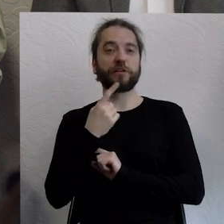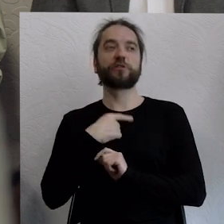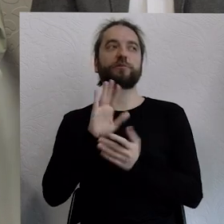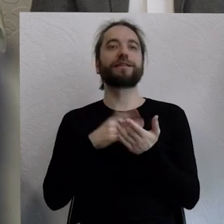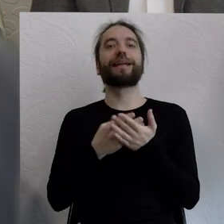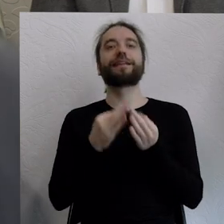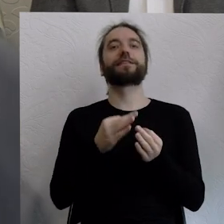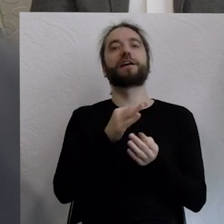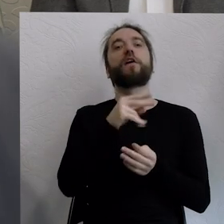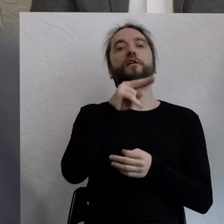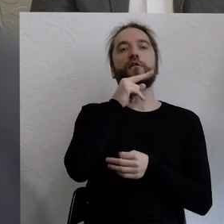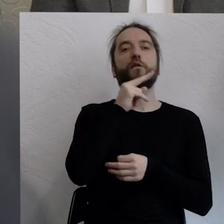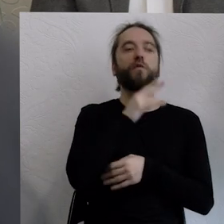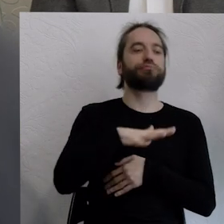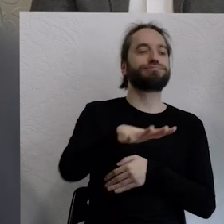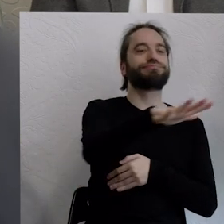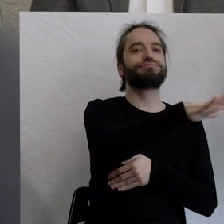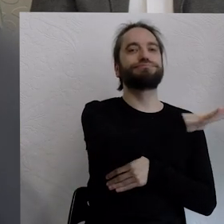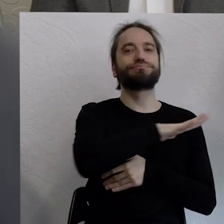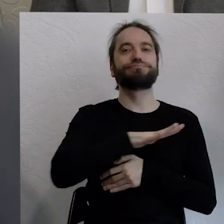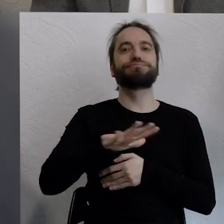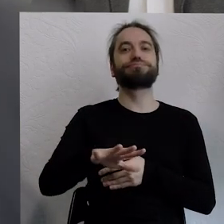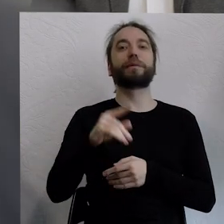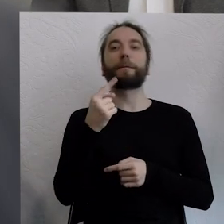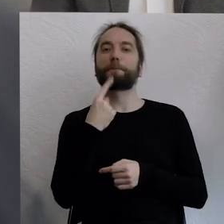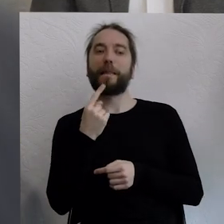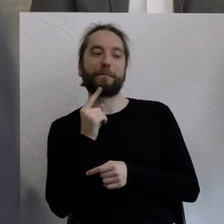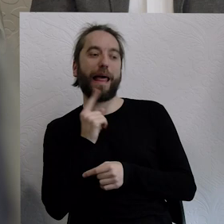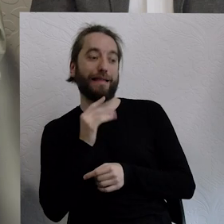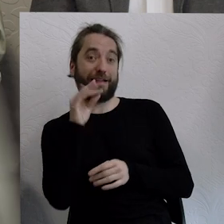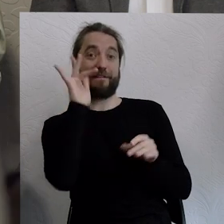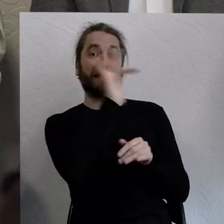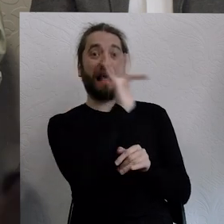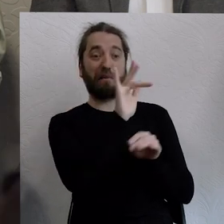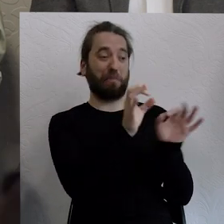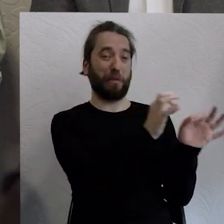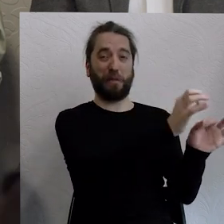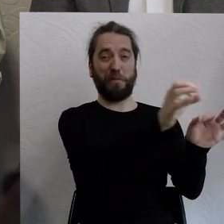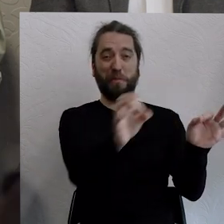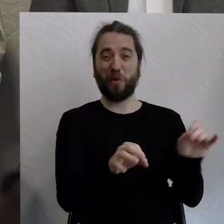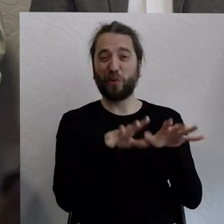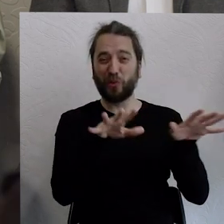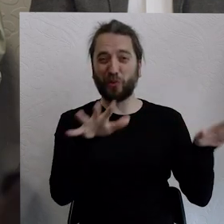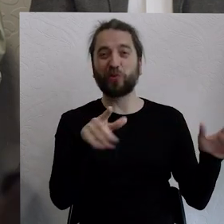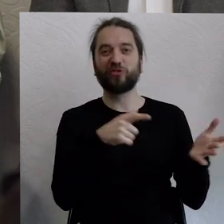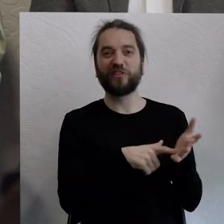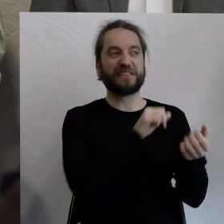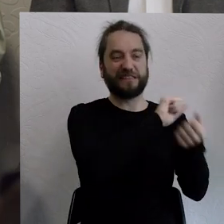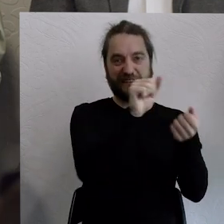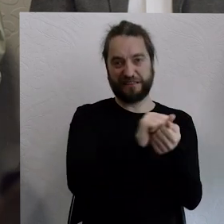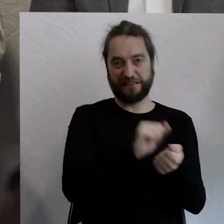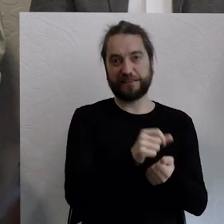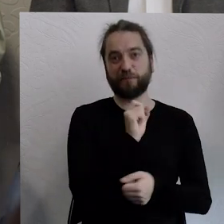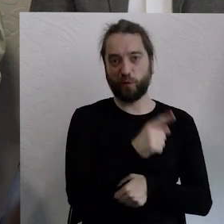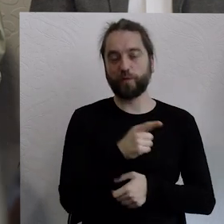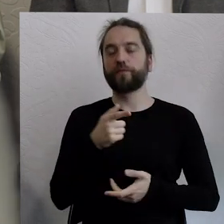celanach, też mówiąc bardzo szybko. Natomiast rzeczywiście ta, no teraz mając, ma to wschód, znaczy tą filozofię wschód zachował.